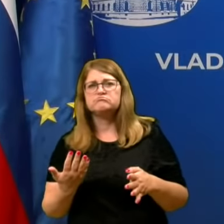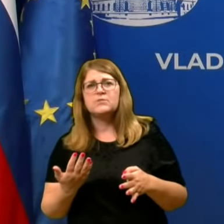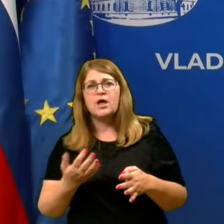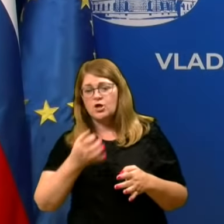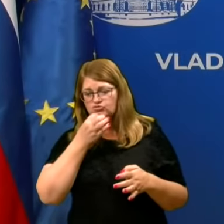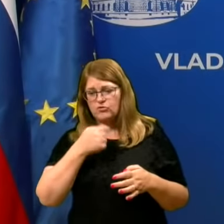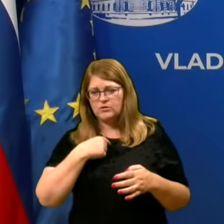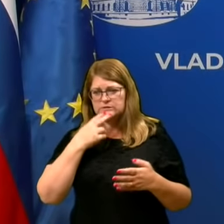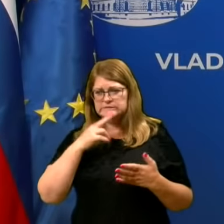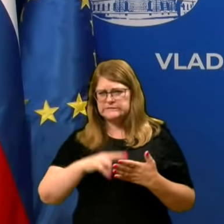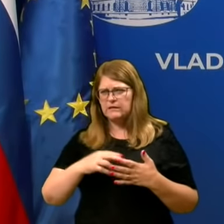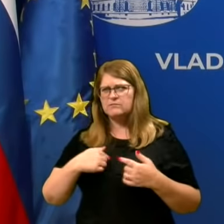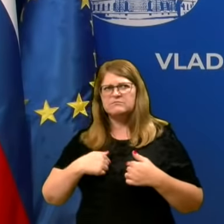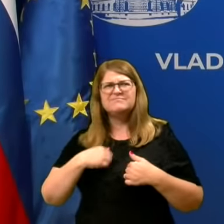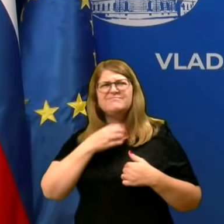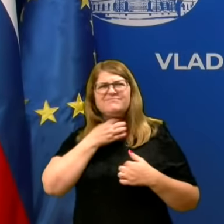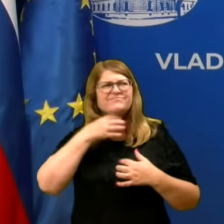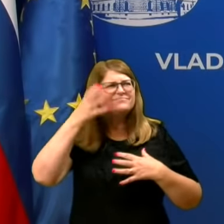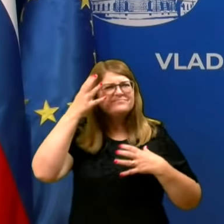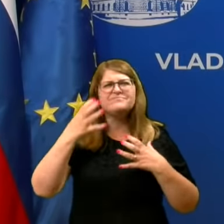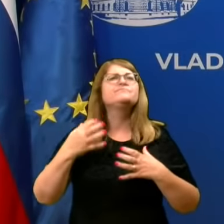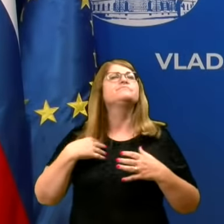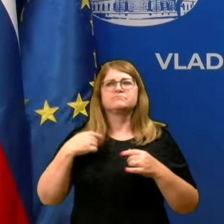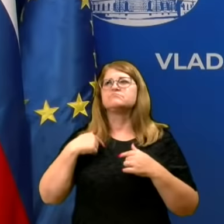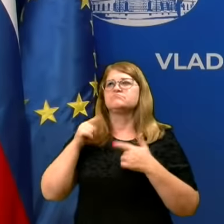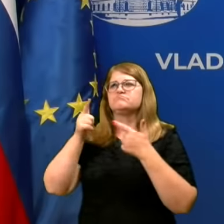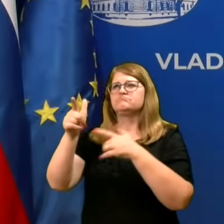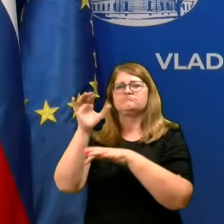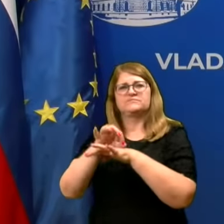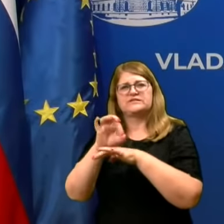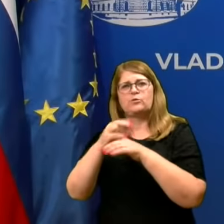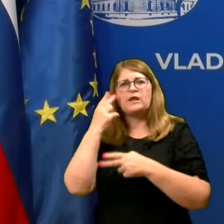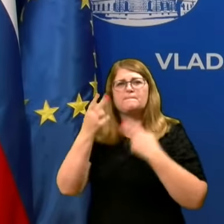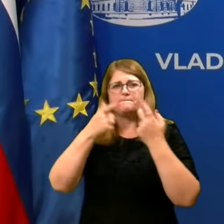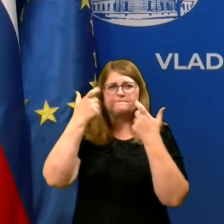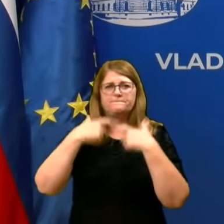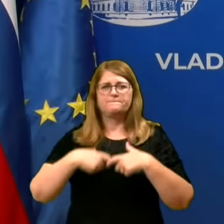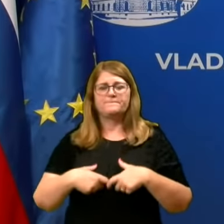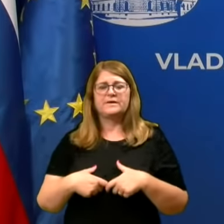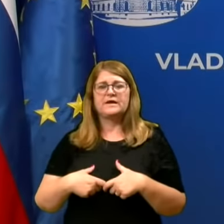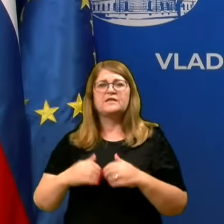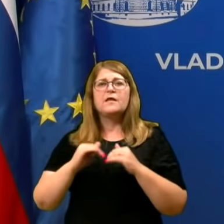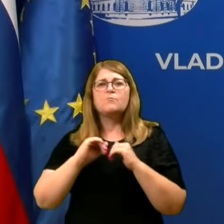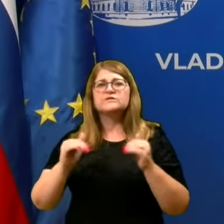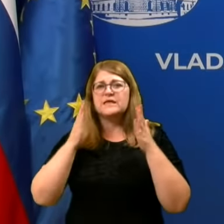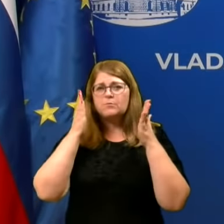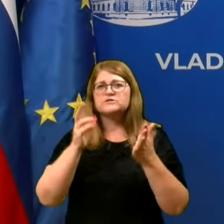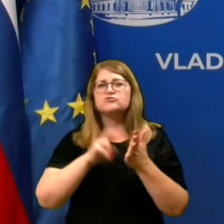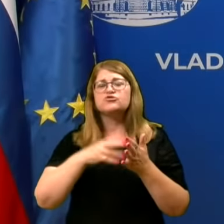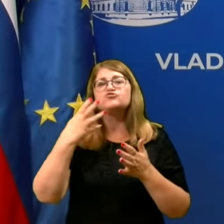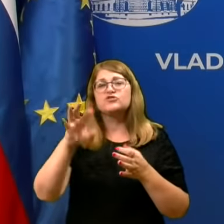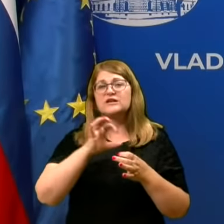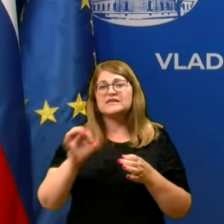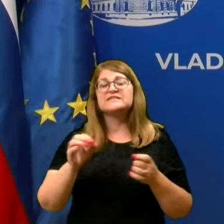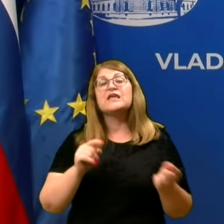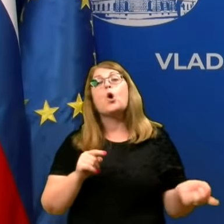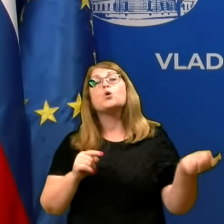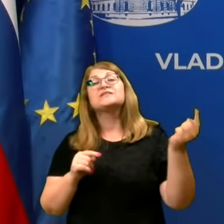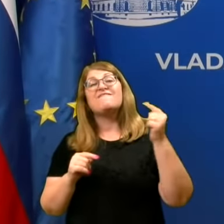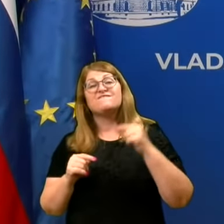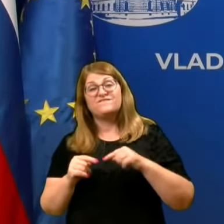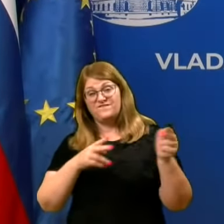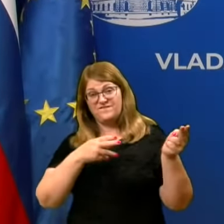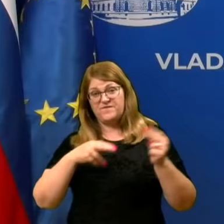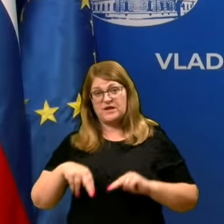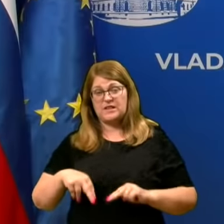simptomih pa greš na testiranje. To je tisto, kaj lahko svetujem. Torej, posebno pozornost še 14 dni, potem, ko se vrnemo iz